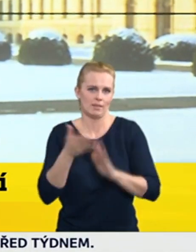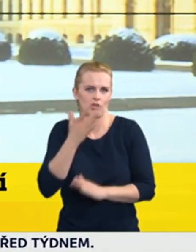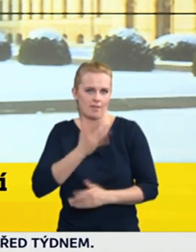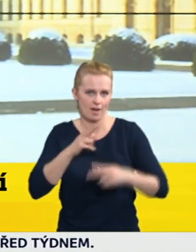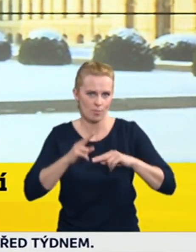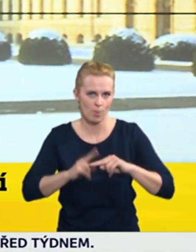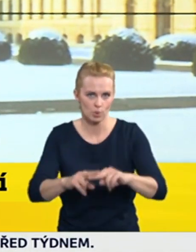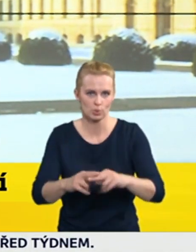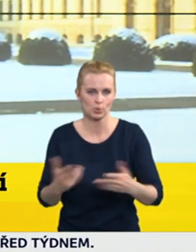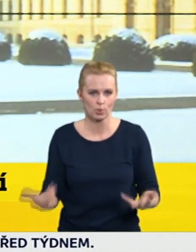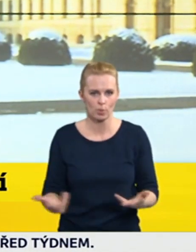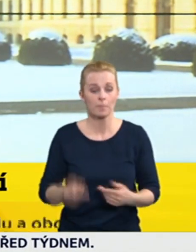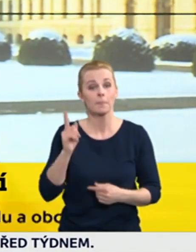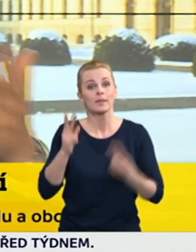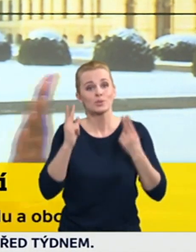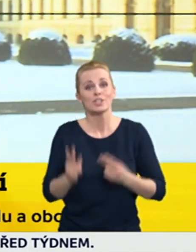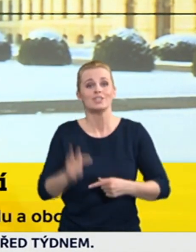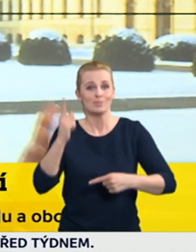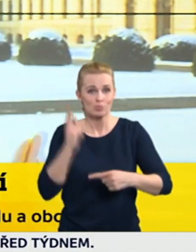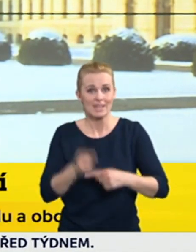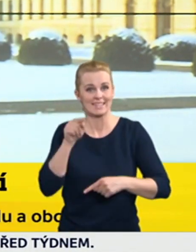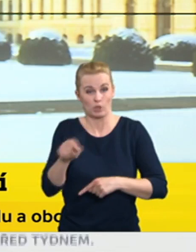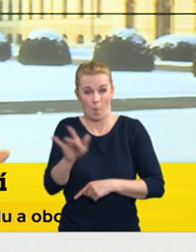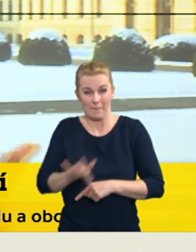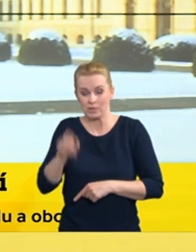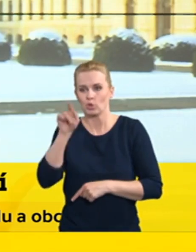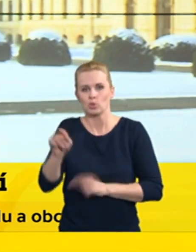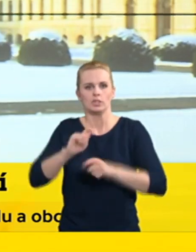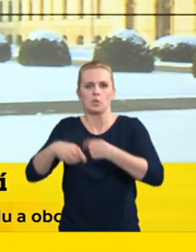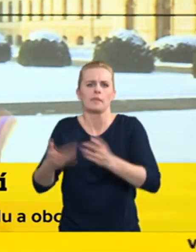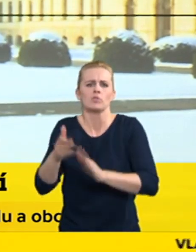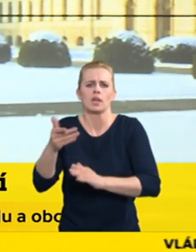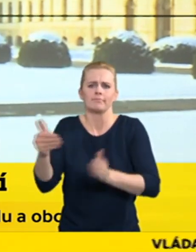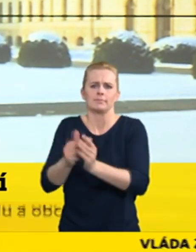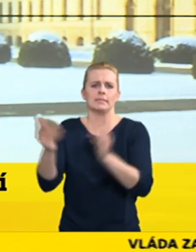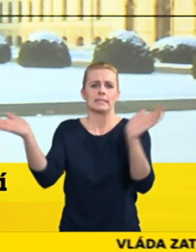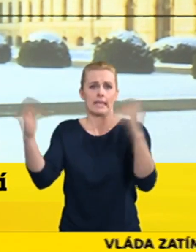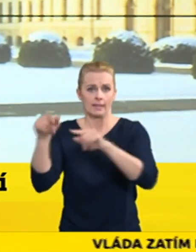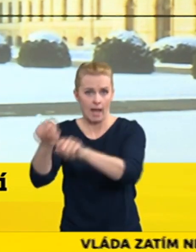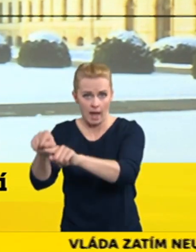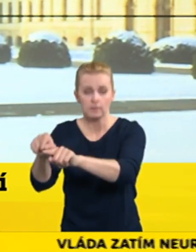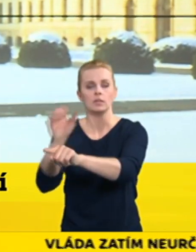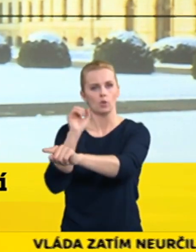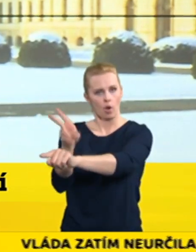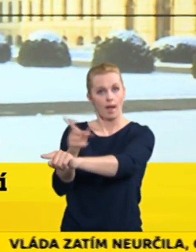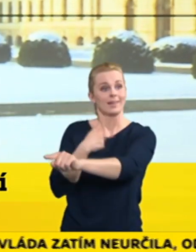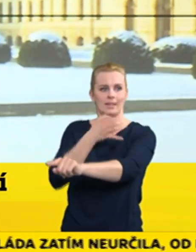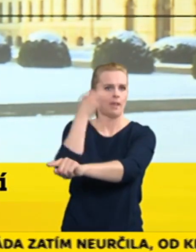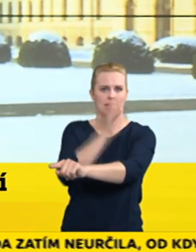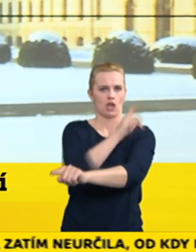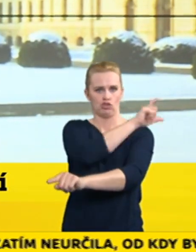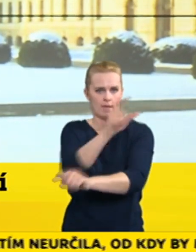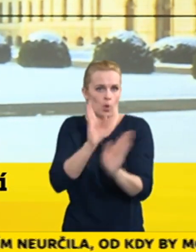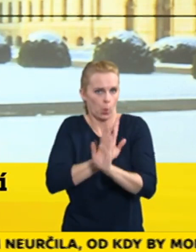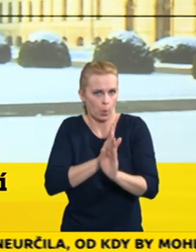udělat přesně v tomhletom místě, to znamená, že tam je třeba nějaké setkání s někým a ten zaměstnavatel ho poslal. Aby jste se neptal na zaměstnavatel, aby jste se ptal na osobu s